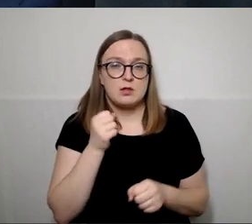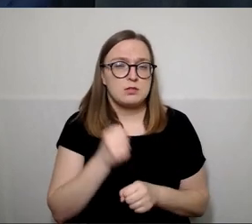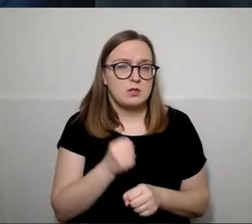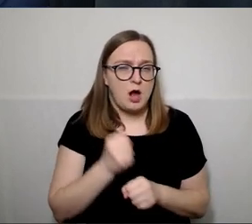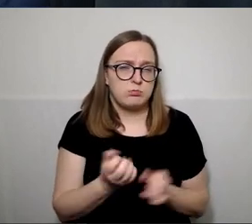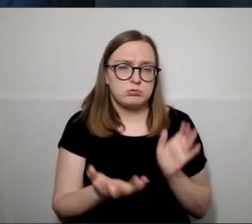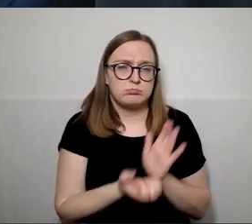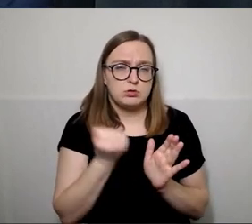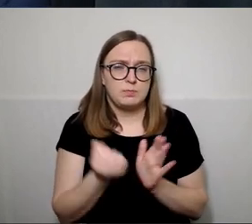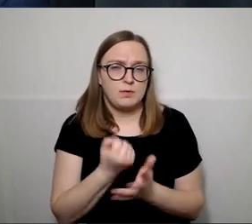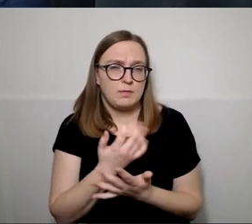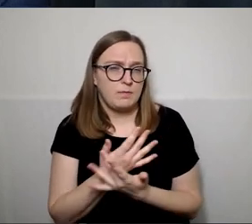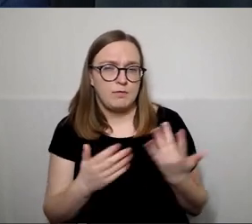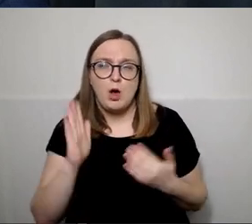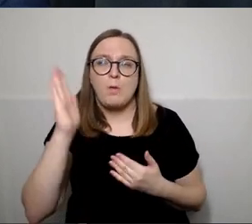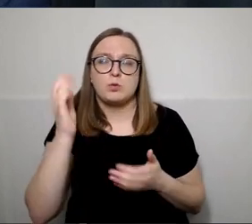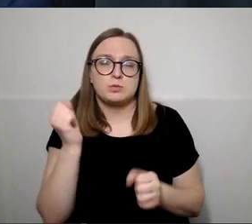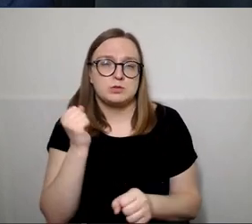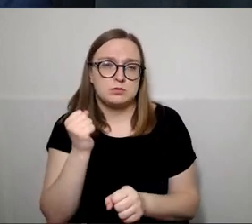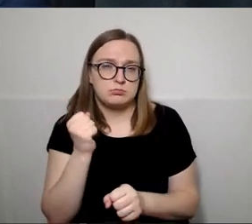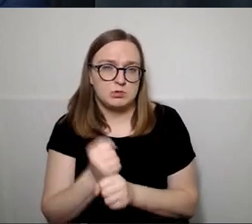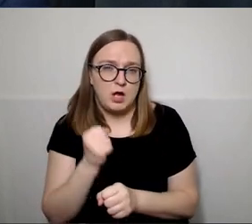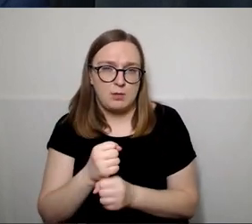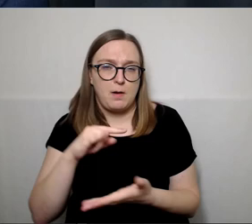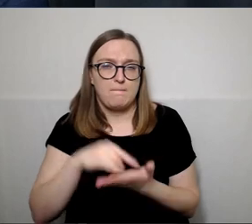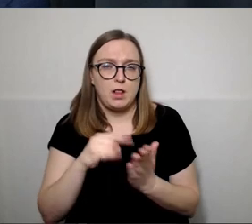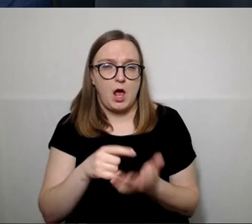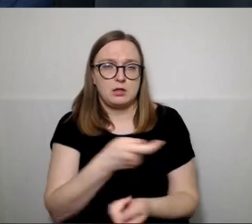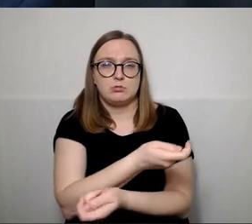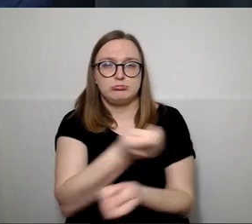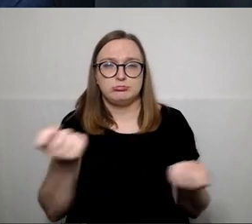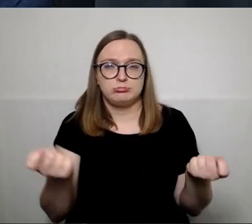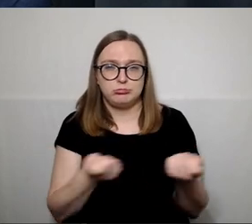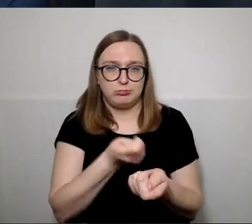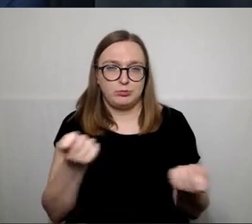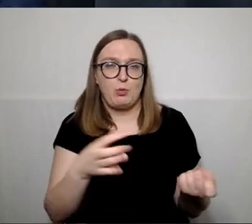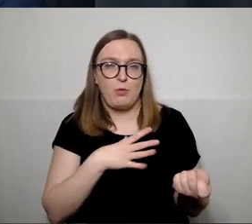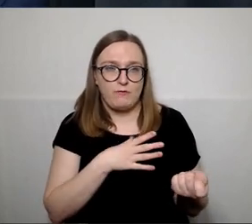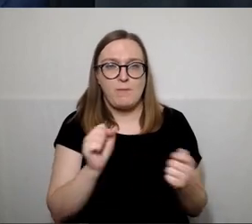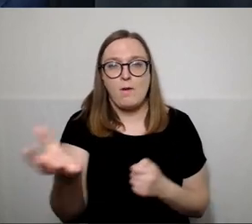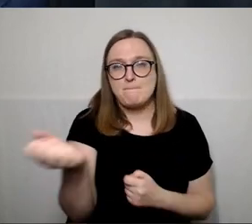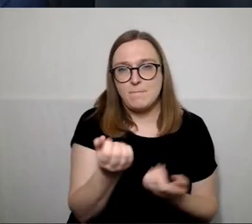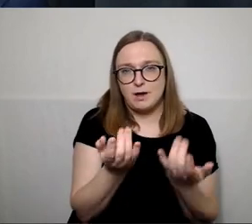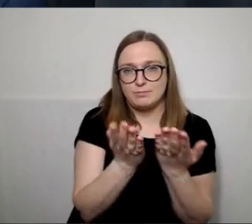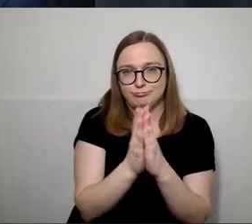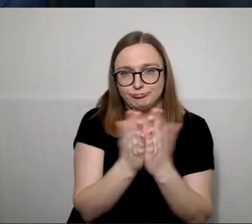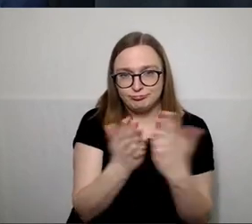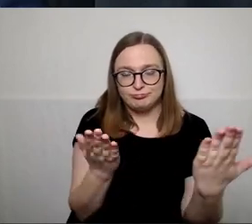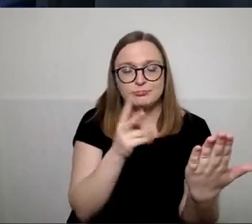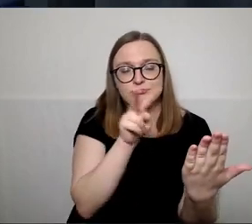darbų, būsimų darbų. Planos pasiskaitykite, pasižiūrėkite ir